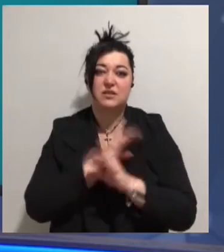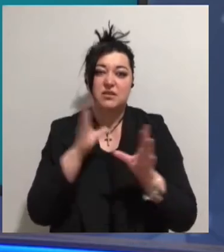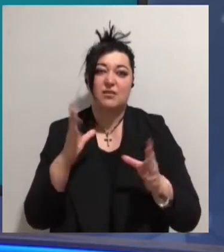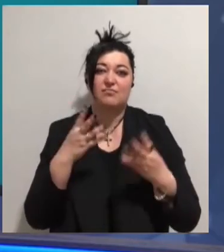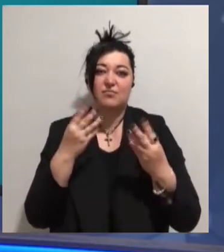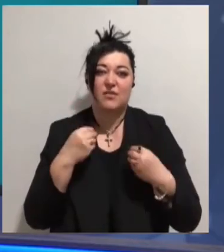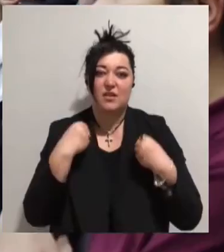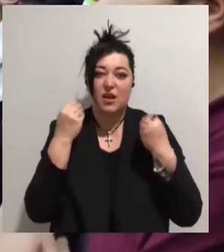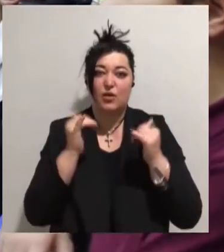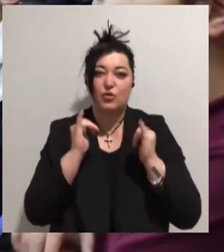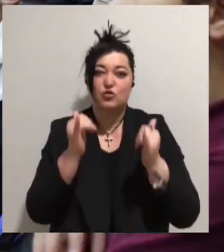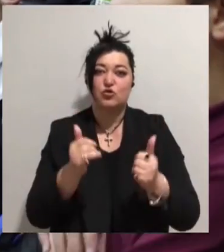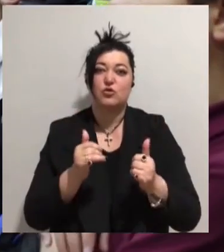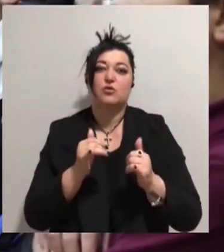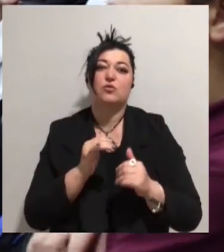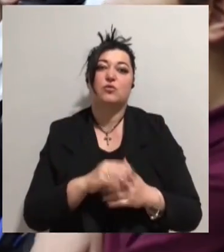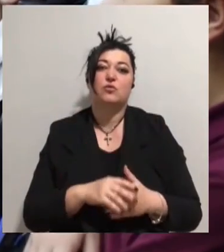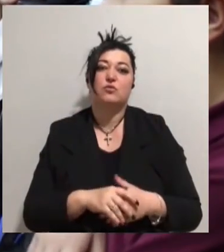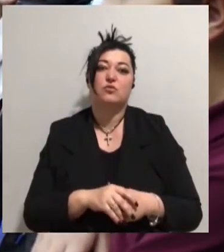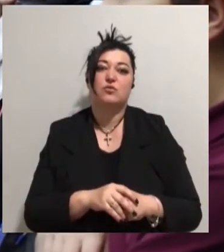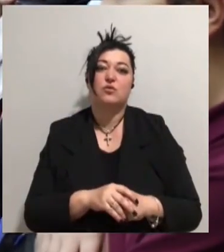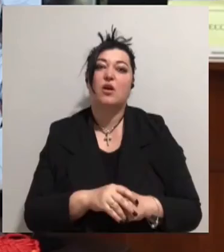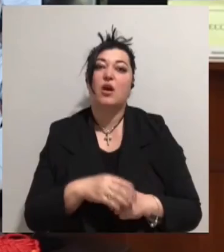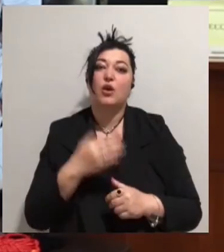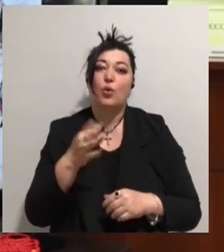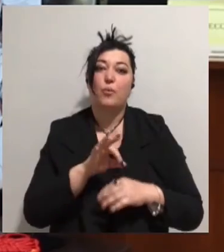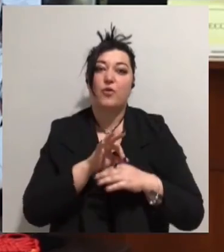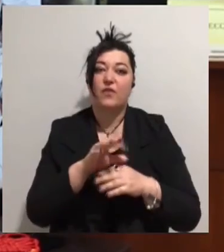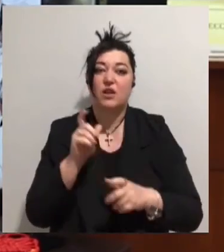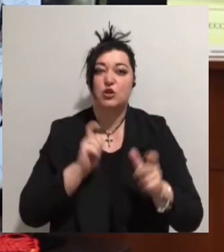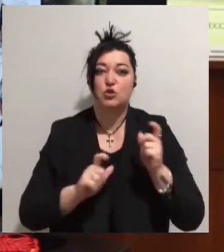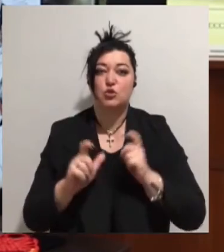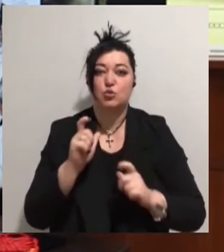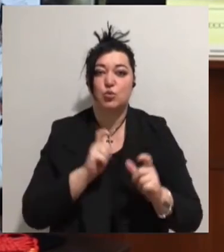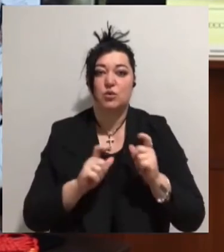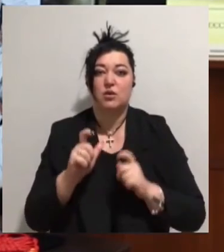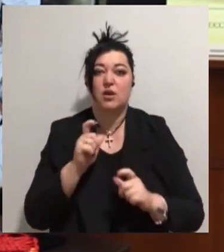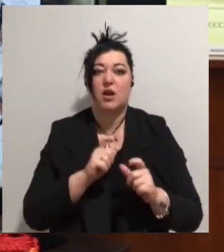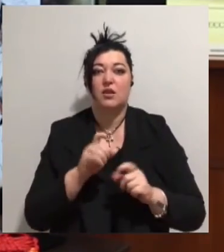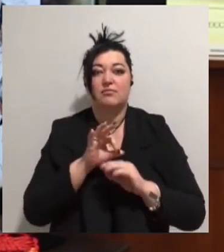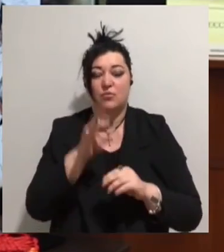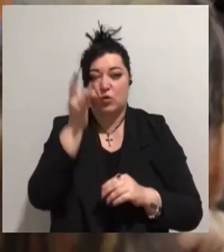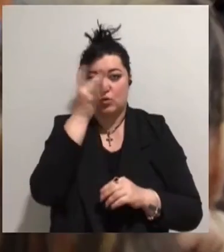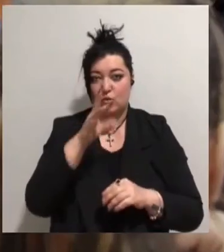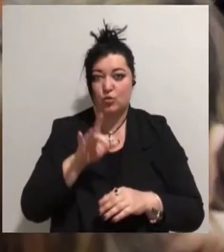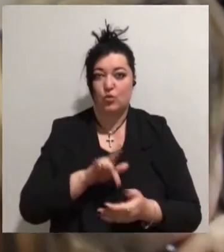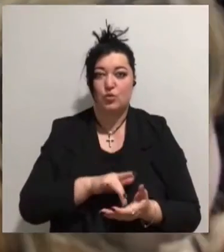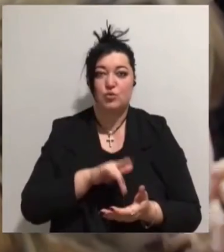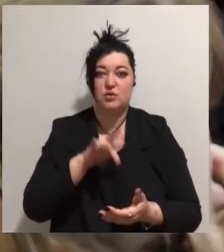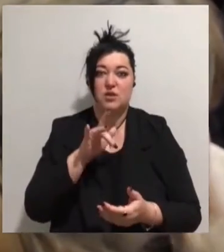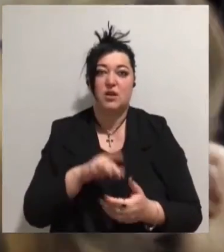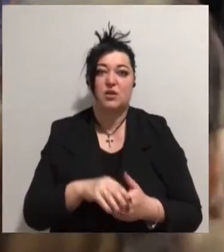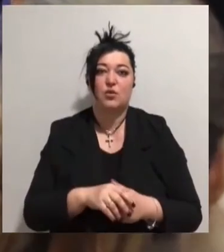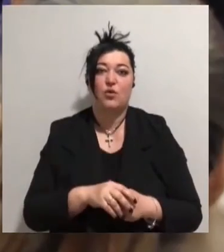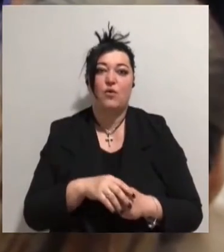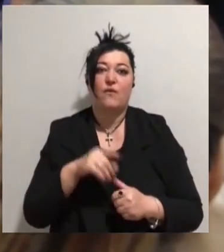Конфуція. Для школярів його провели студенти та викладачі освітньо-культурного центру Інститут Конфуція. Вони